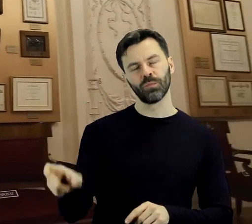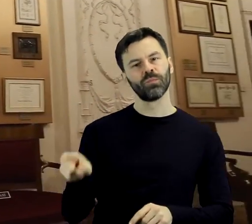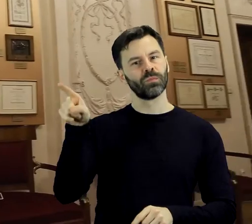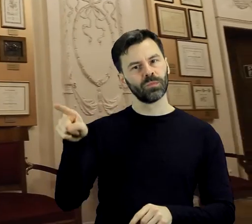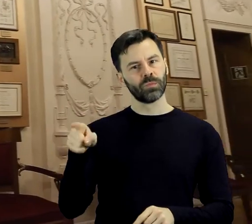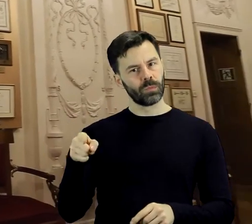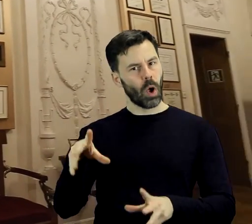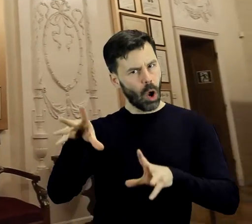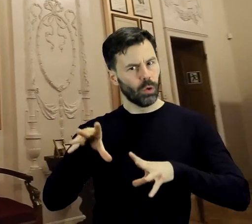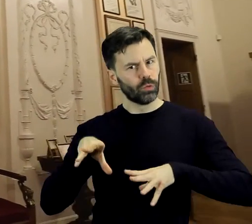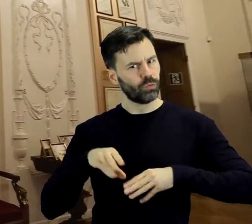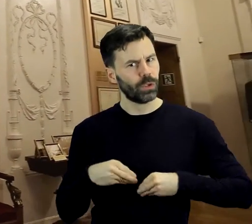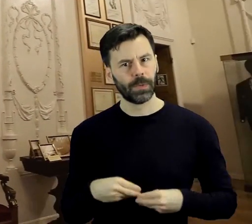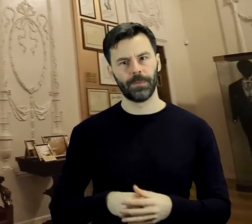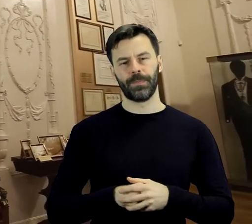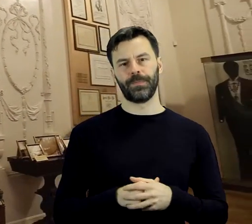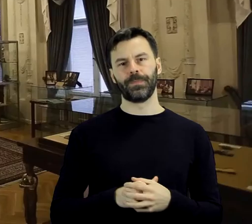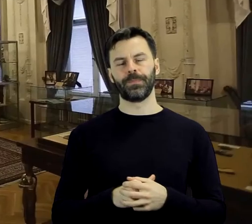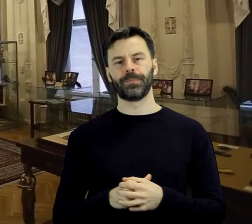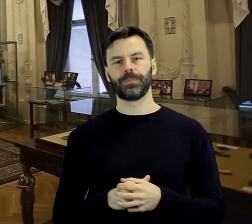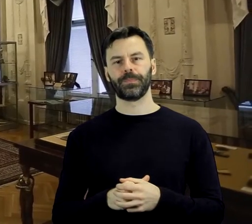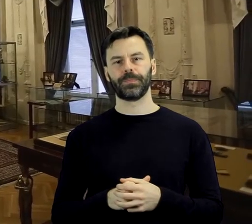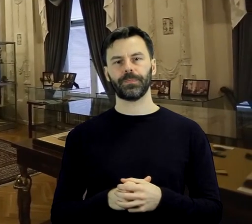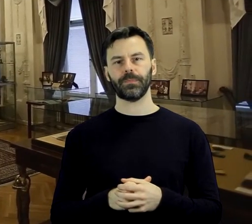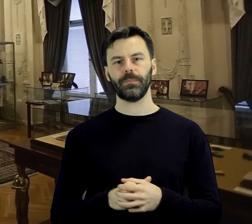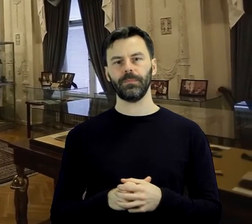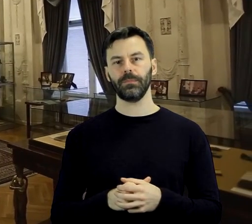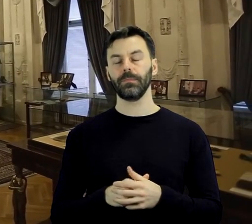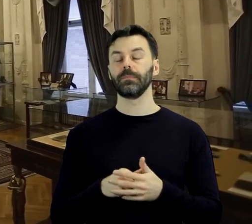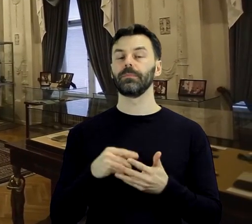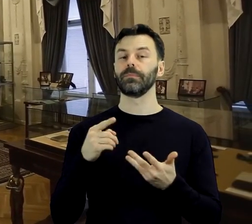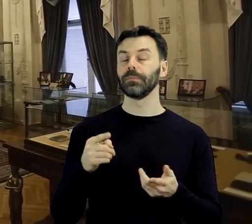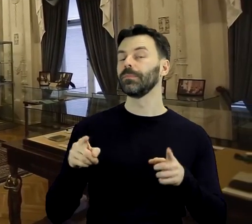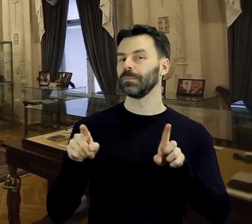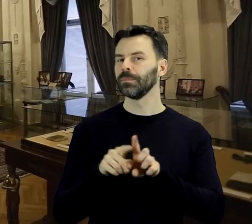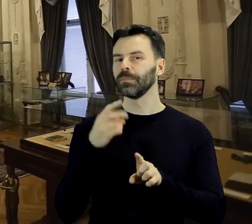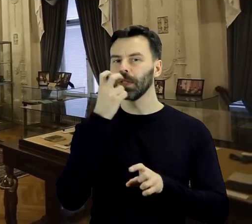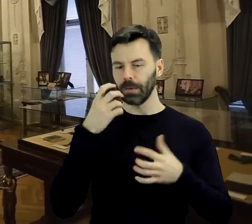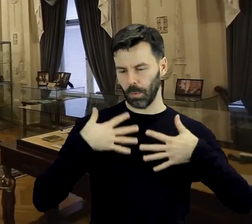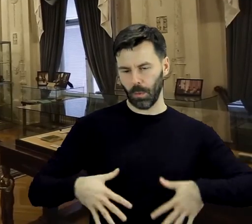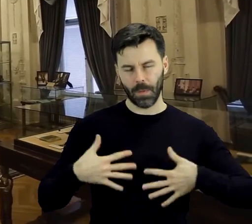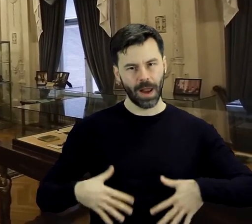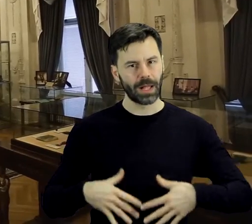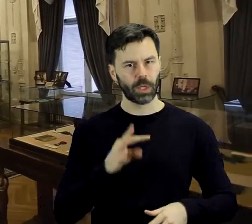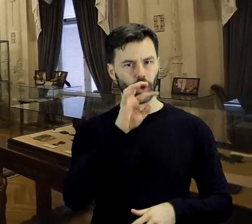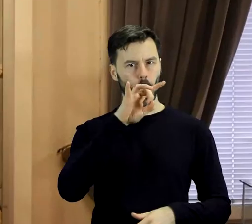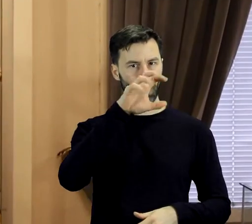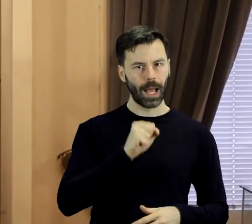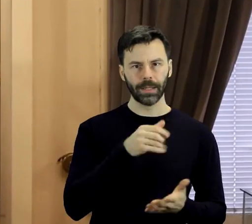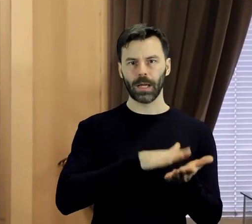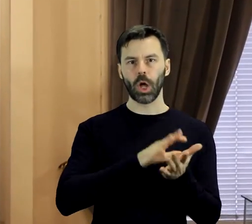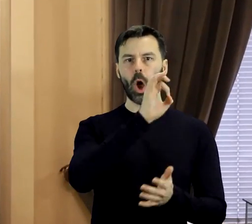Rubinstein otrzymał podczas swojego niezwykłego twórczego życia. Ozdobę sali stanowią strój galowy, toga,